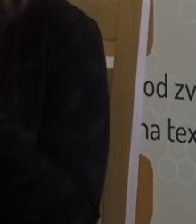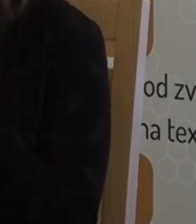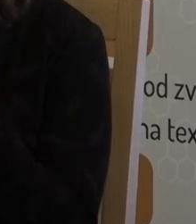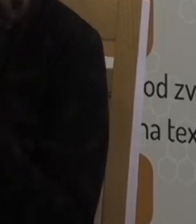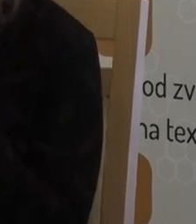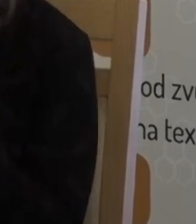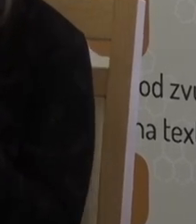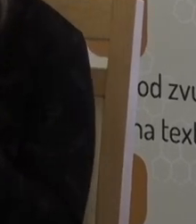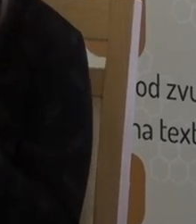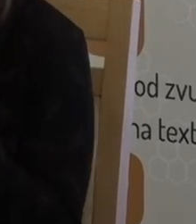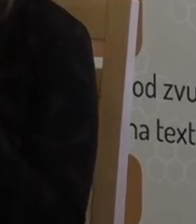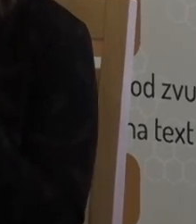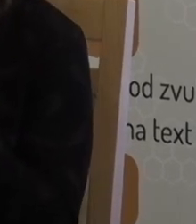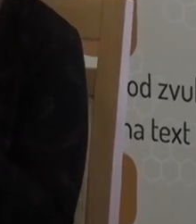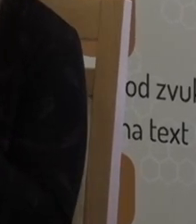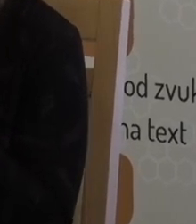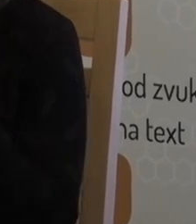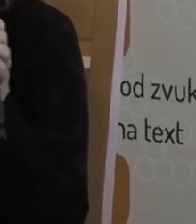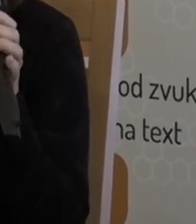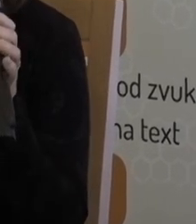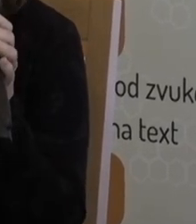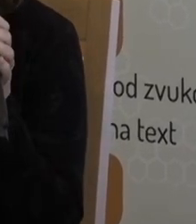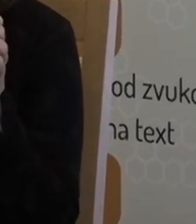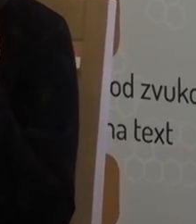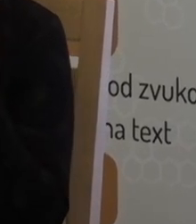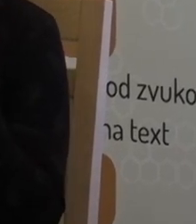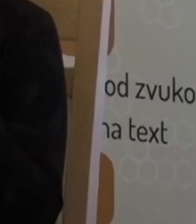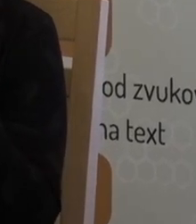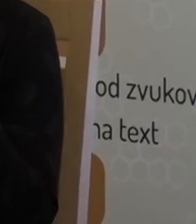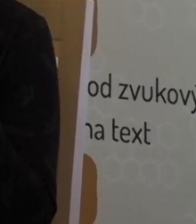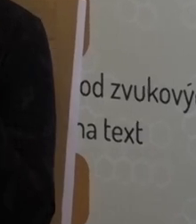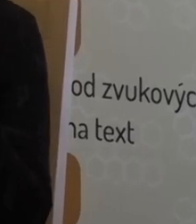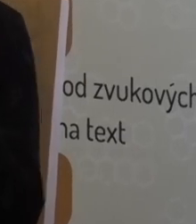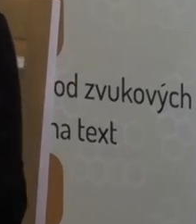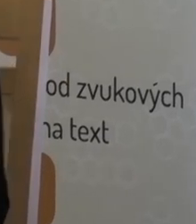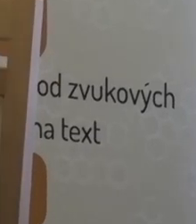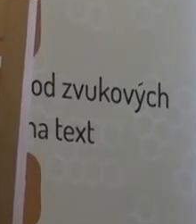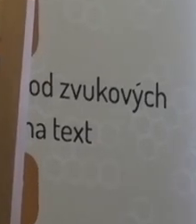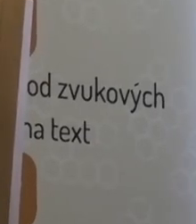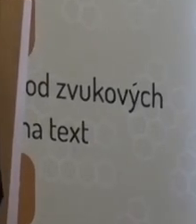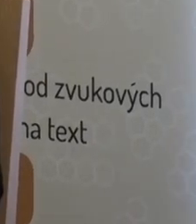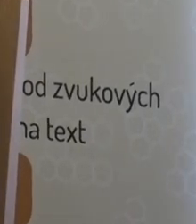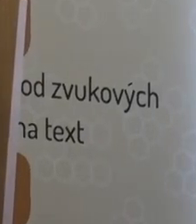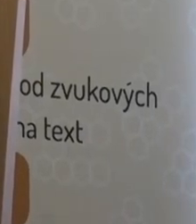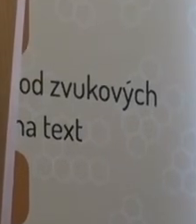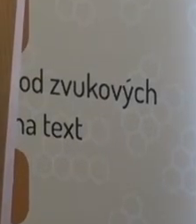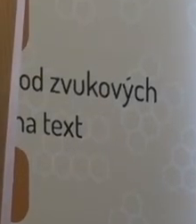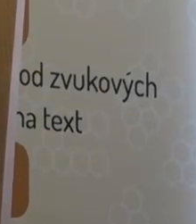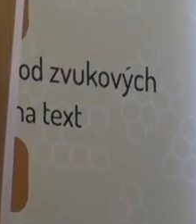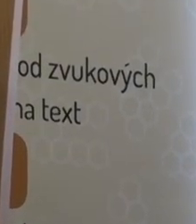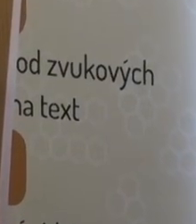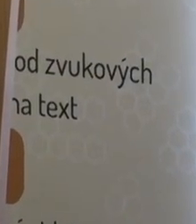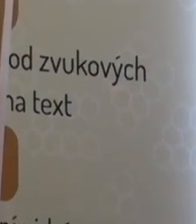Možná bych začala právě tím, co nás učili při studiu žurnalistiky a to je tzv. HLPčko. Takže pokud jsou zde studenti,